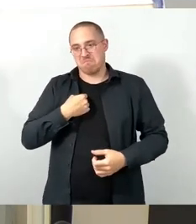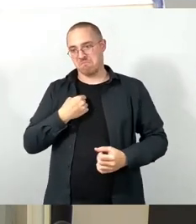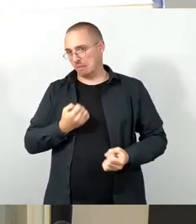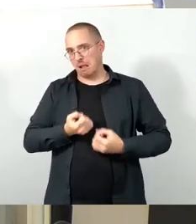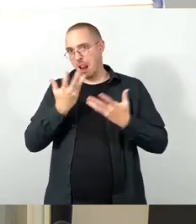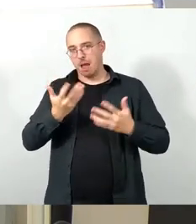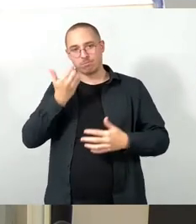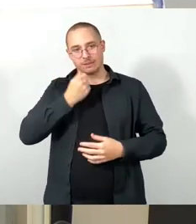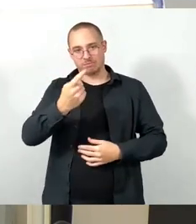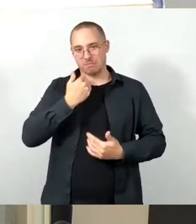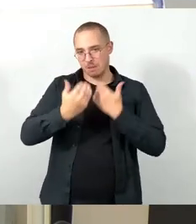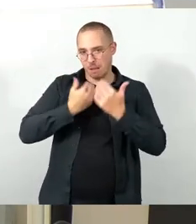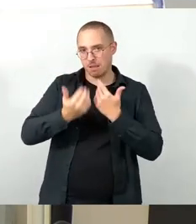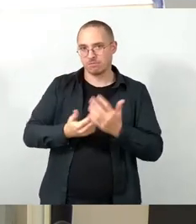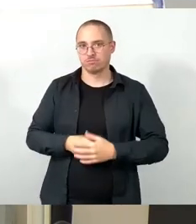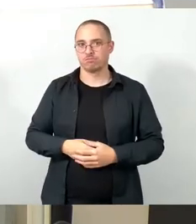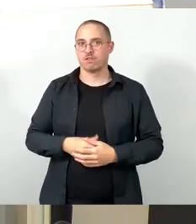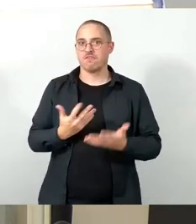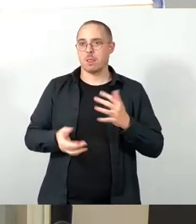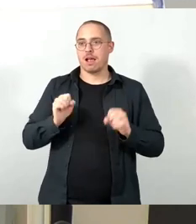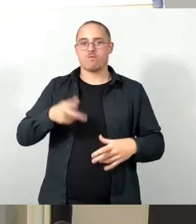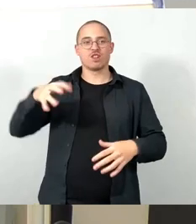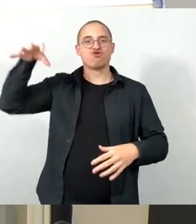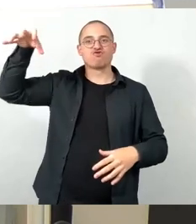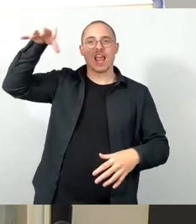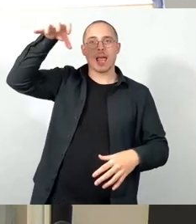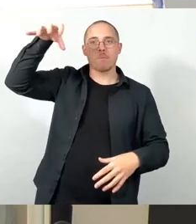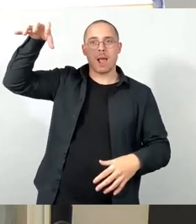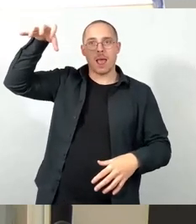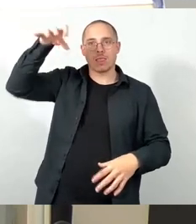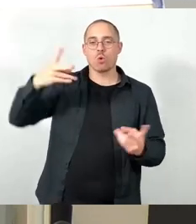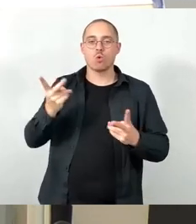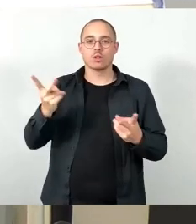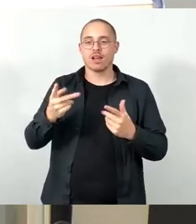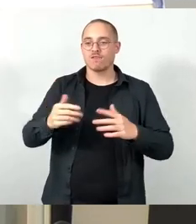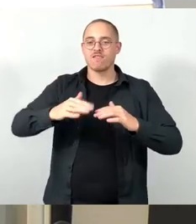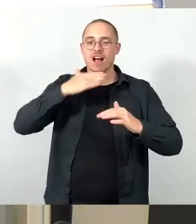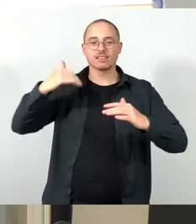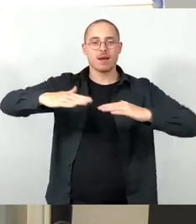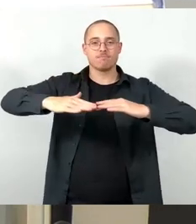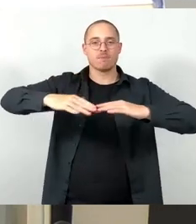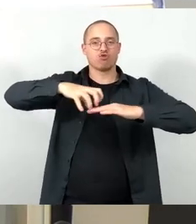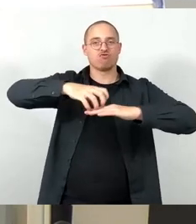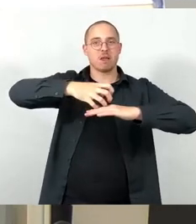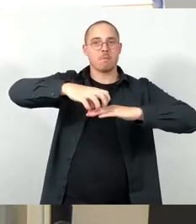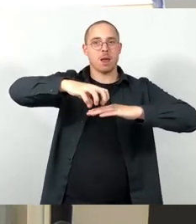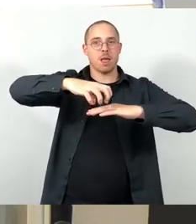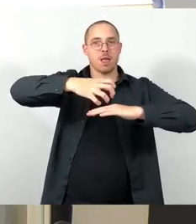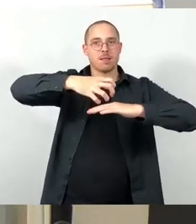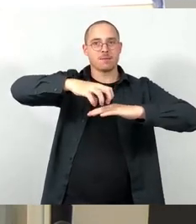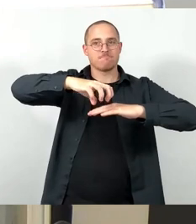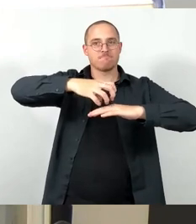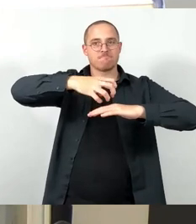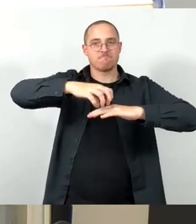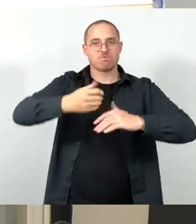funktioniert es ja irgendwo, vielleicht schwebt das oder die Lampen schwimmen dann auf. Keine Ahnung, Sie dürfen ja im Prinzip dann nicht den Abfluss behindern. Sie dürfen nicht dazu